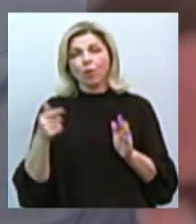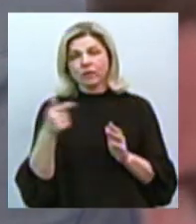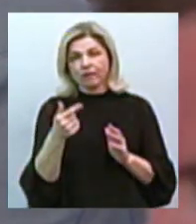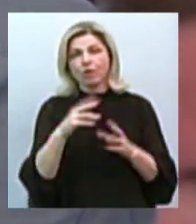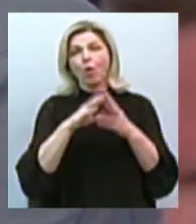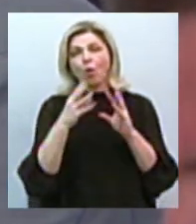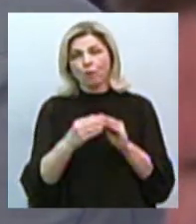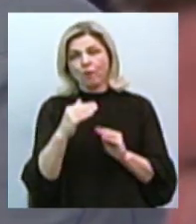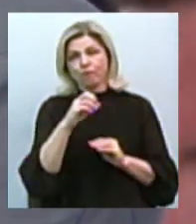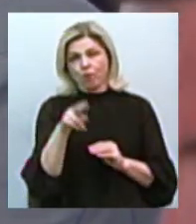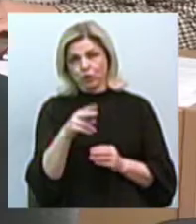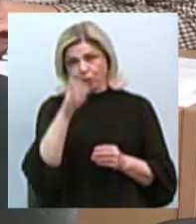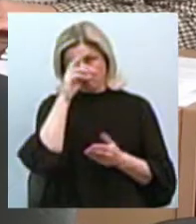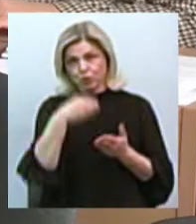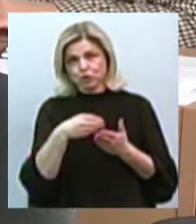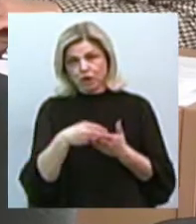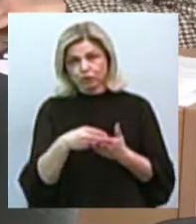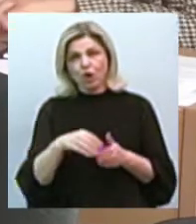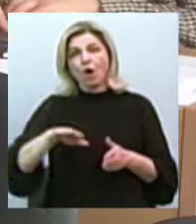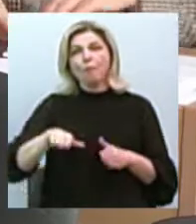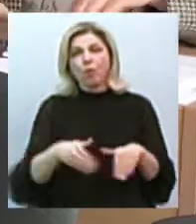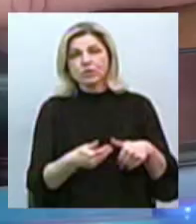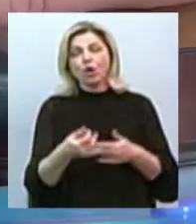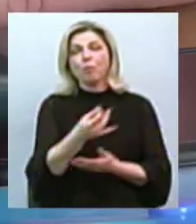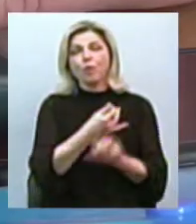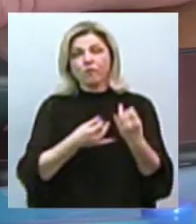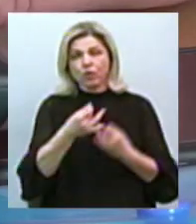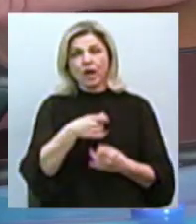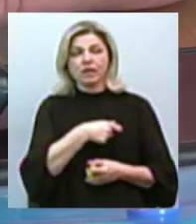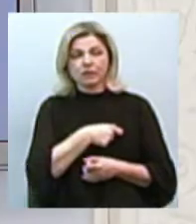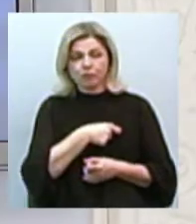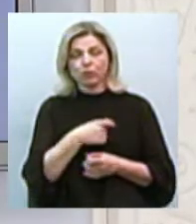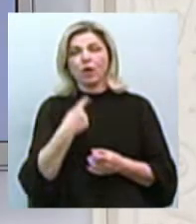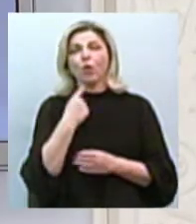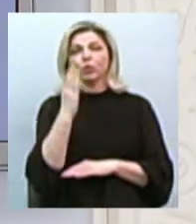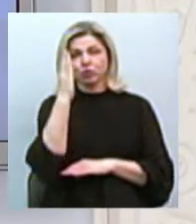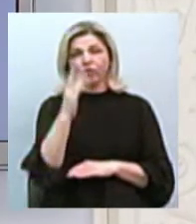загального фонду бюджету. Після обговорення депутати проголосували за зміни до бюджету.